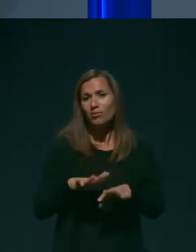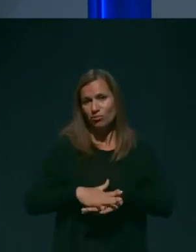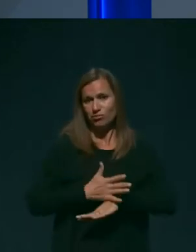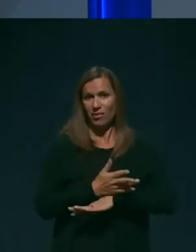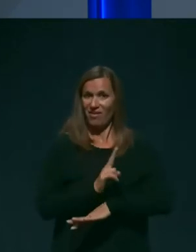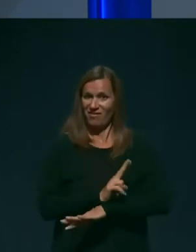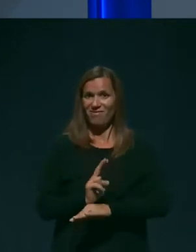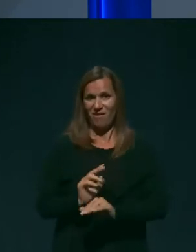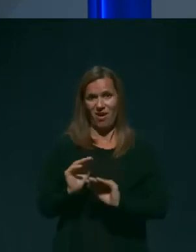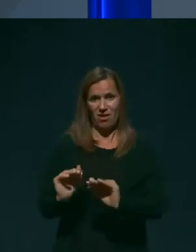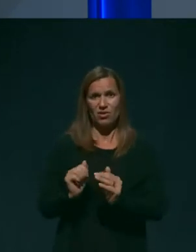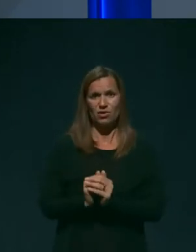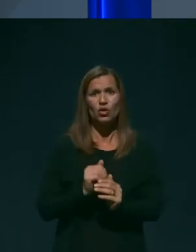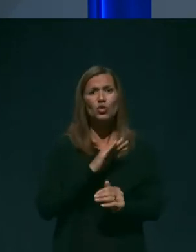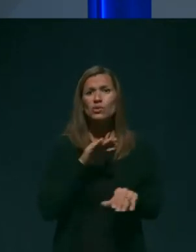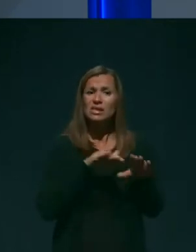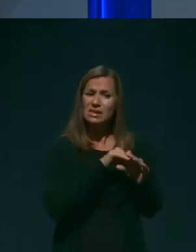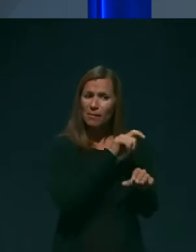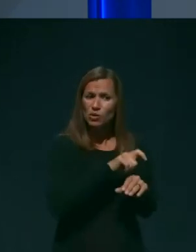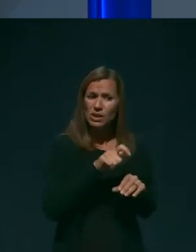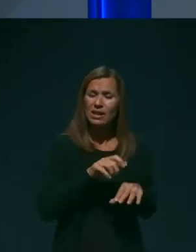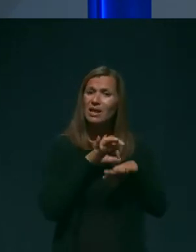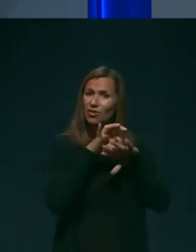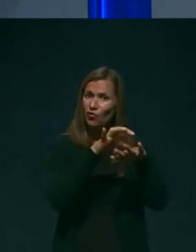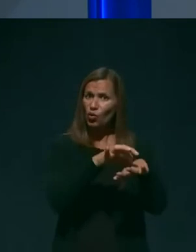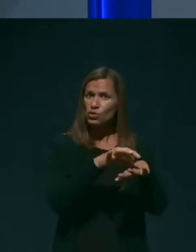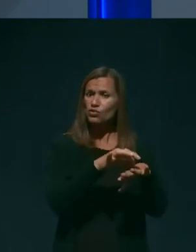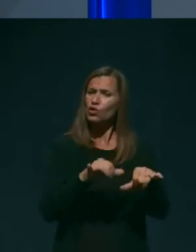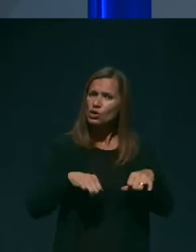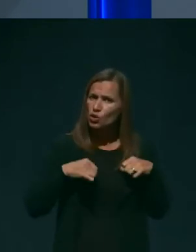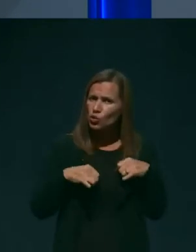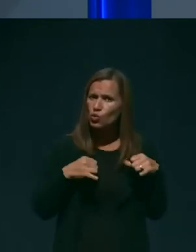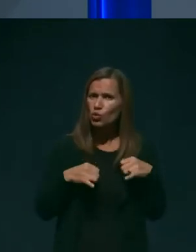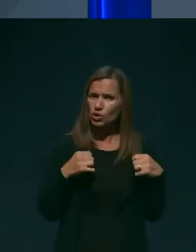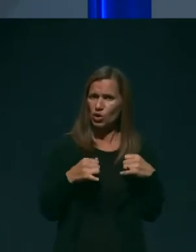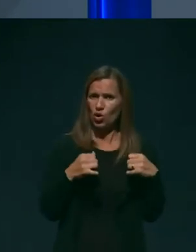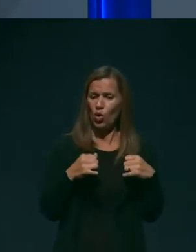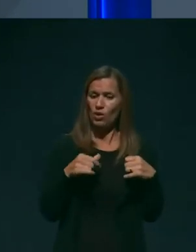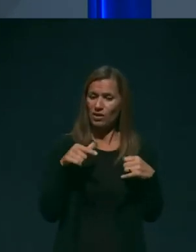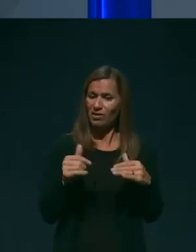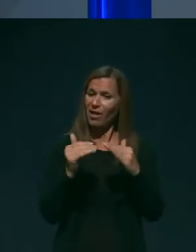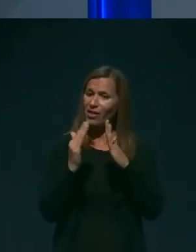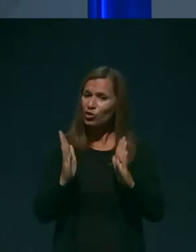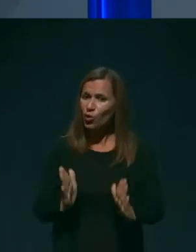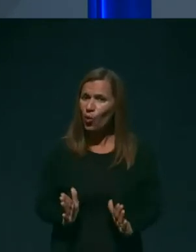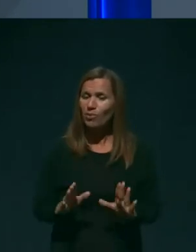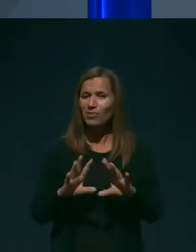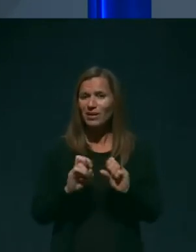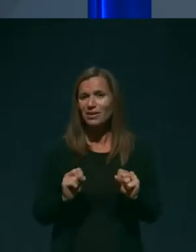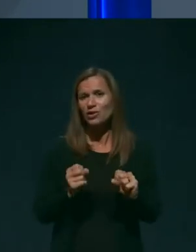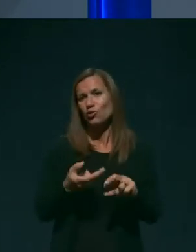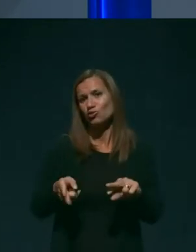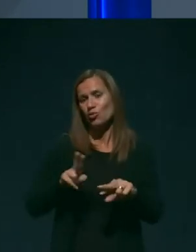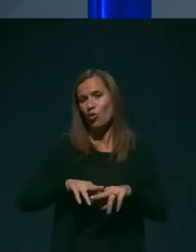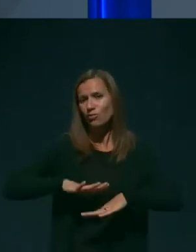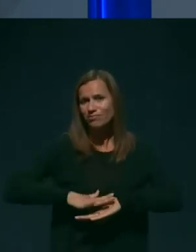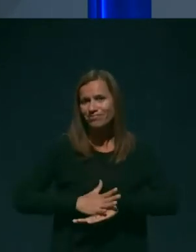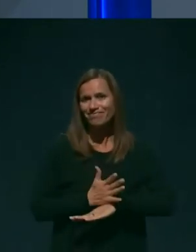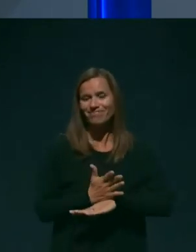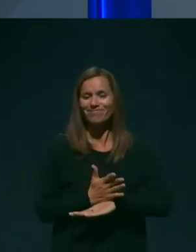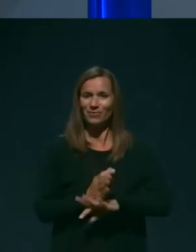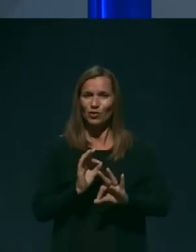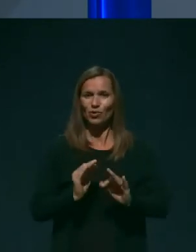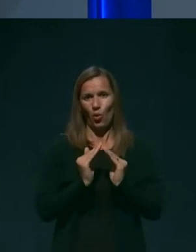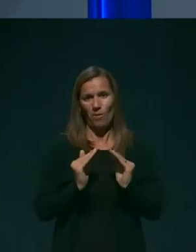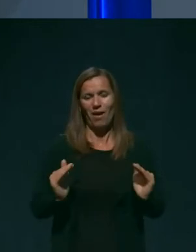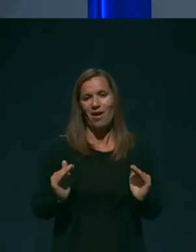vsi zaposleni in vodstvo domov se trudijo, da jim ta dom naredijo čim bolj domač in da se lahko stanovalci